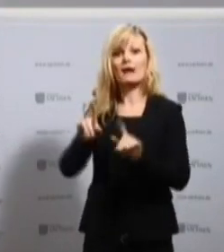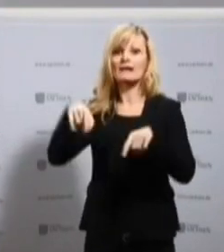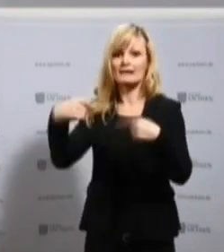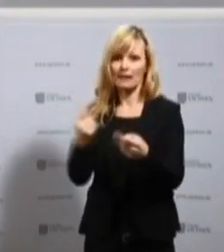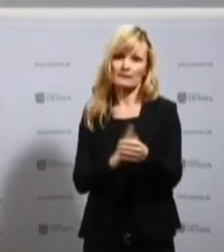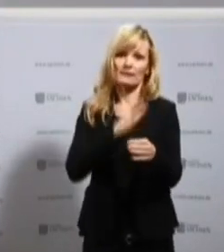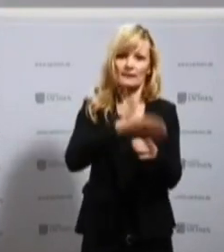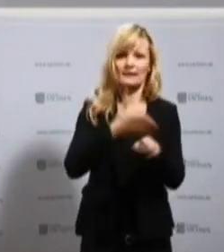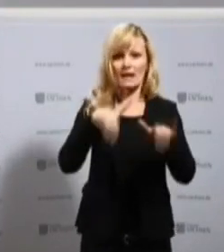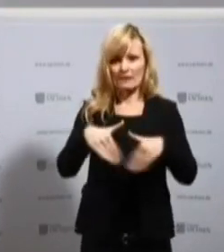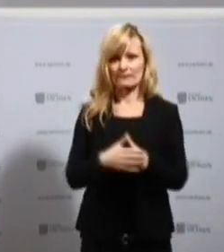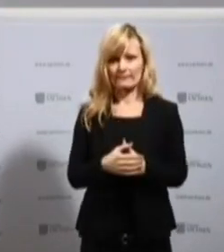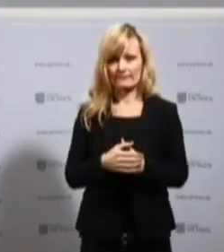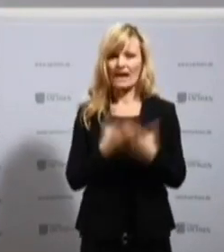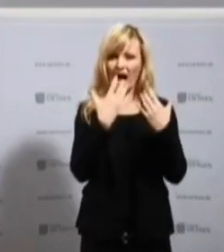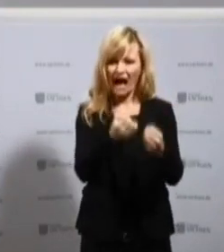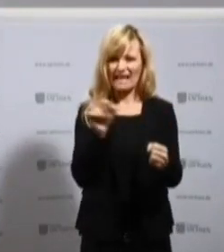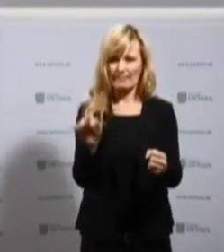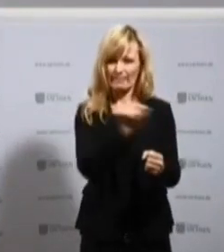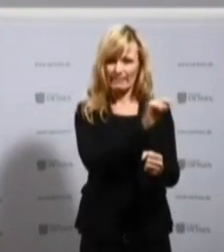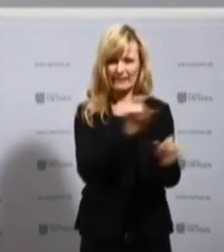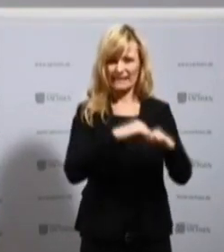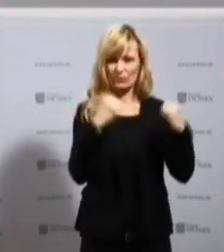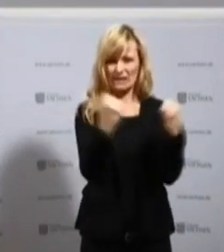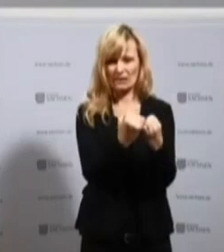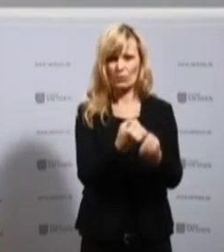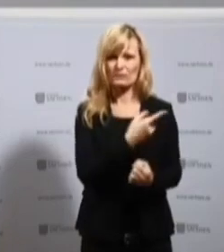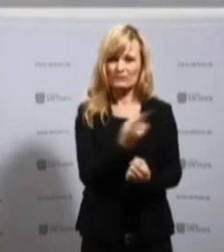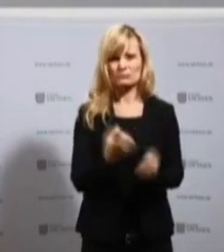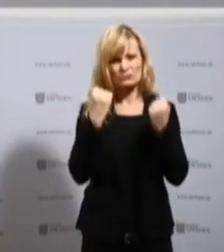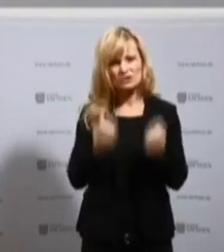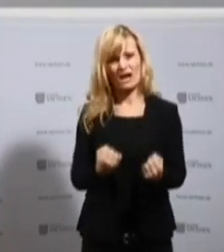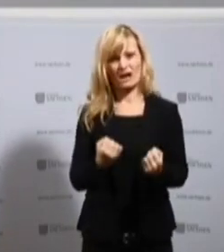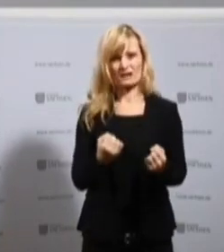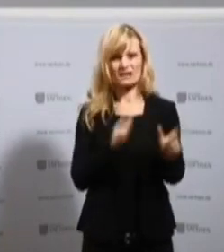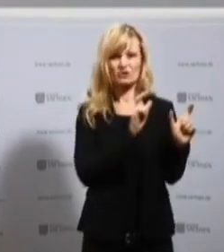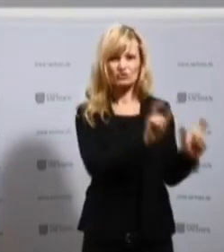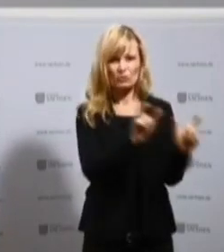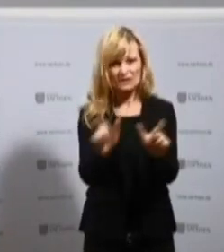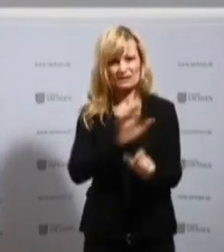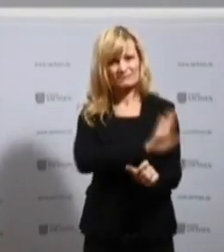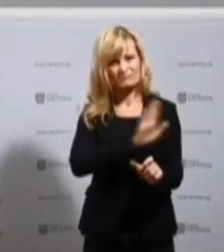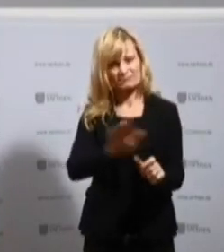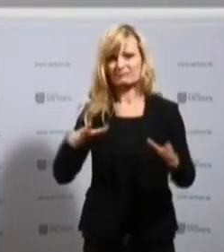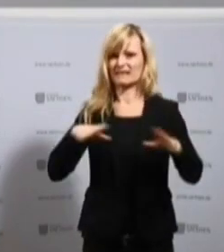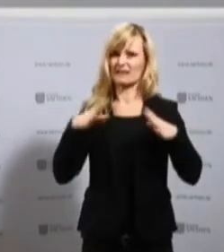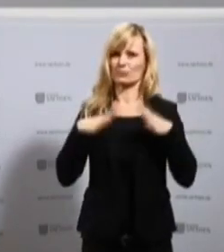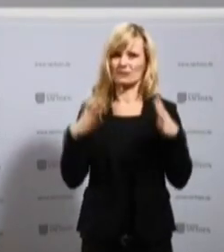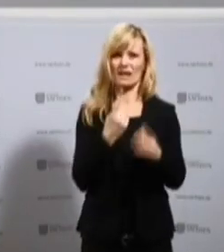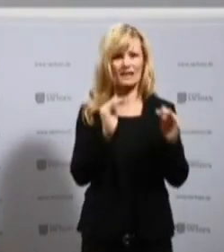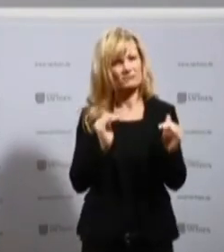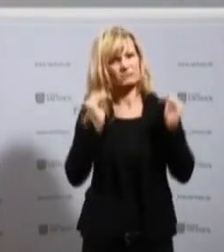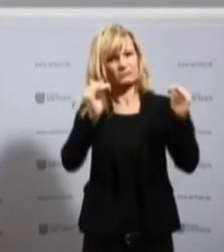die wir in den Heimen haben, erfordert das. Der Schutz der Gesundheit der Bewohner hat alleroberste